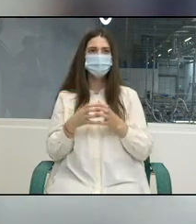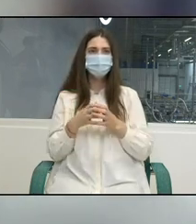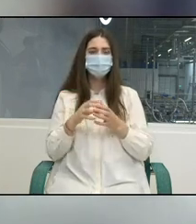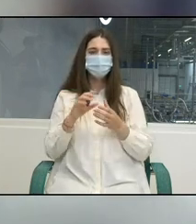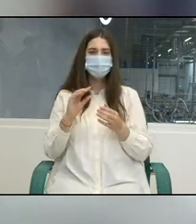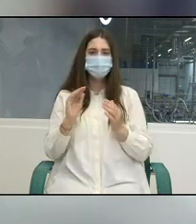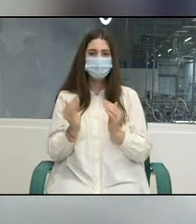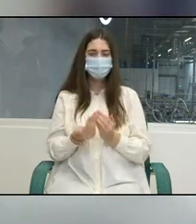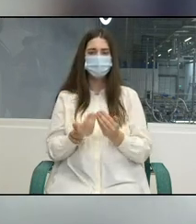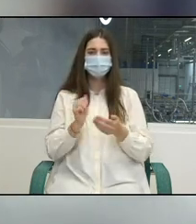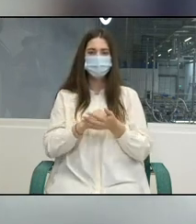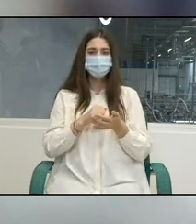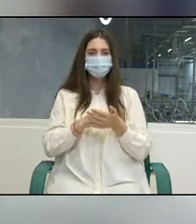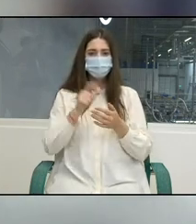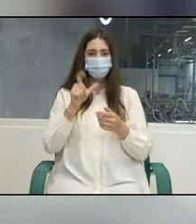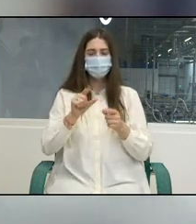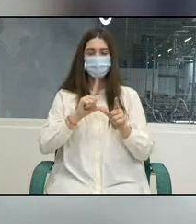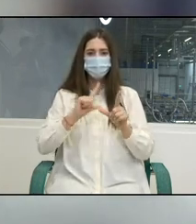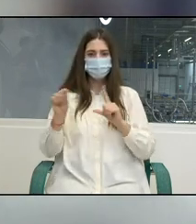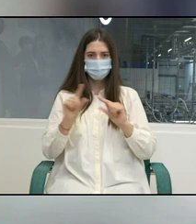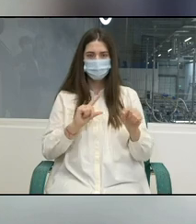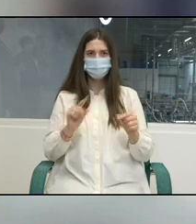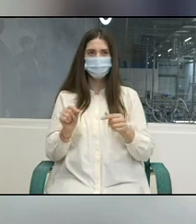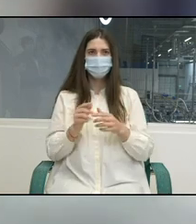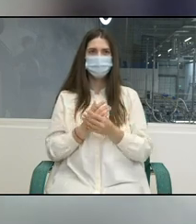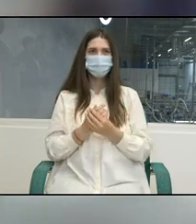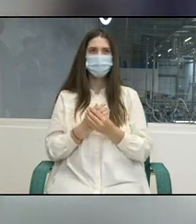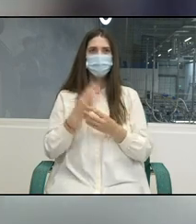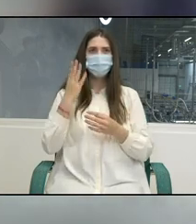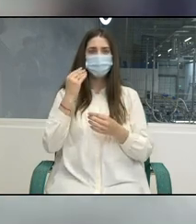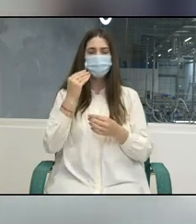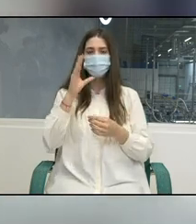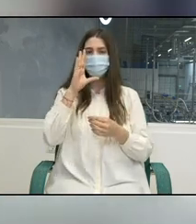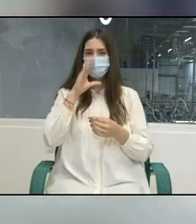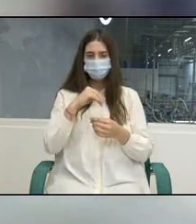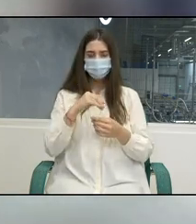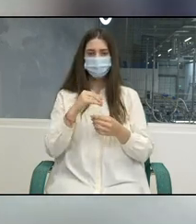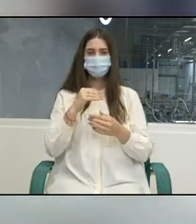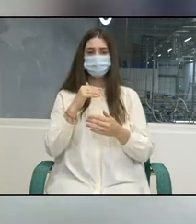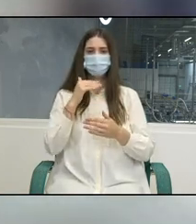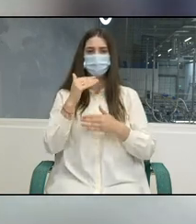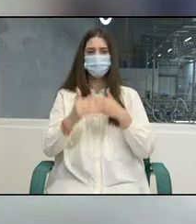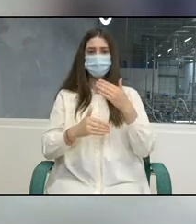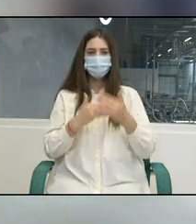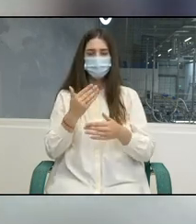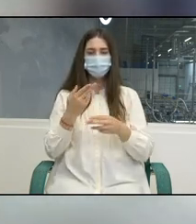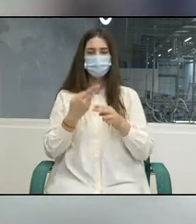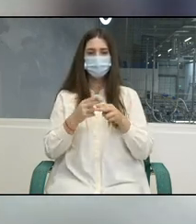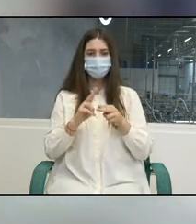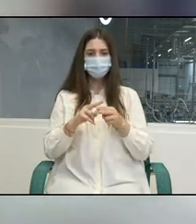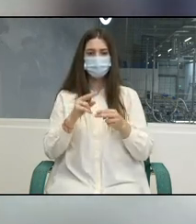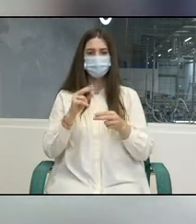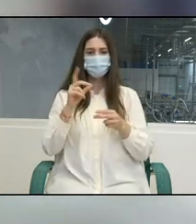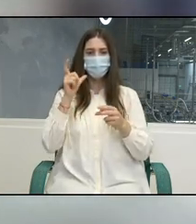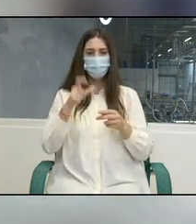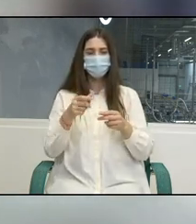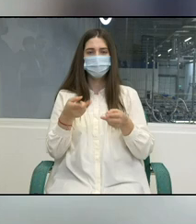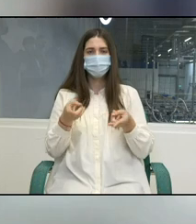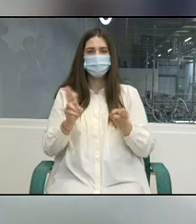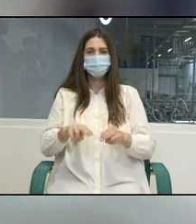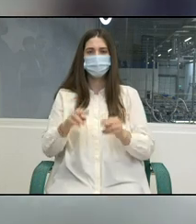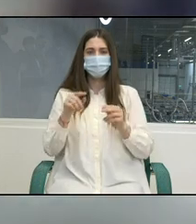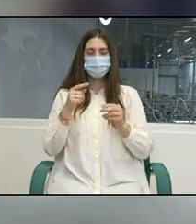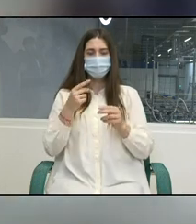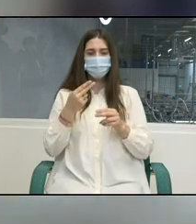să implementeze reforme structurale pentru a recupera dezvoltarea economică și socială, pentru a aborda aceste inegalități și